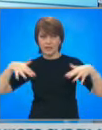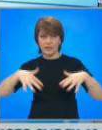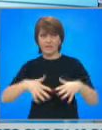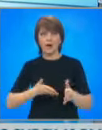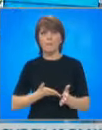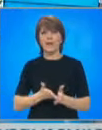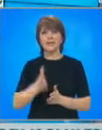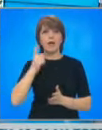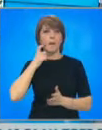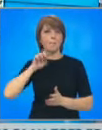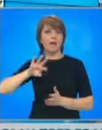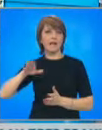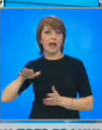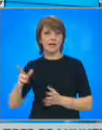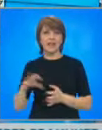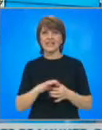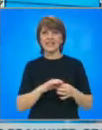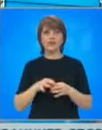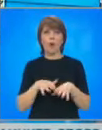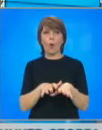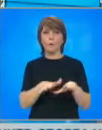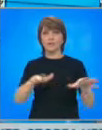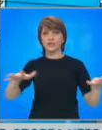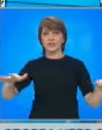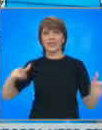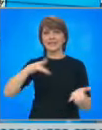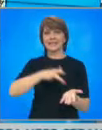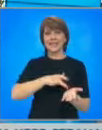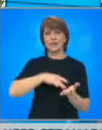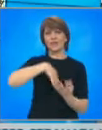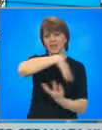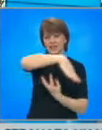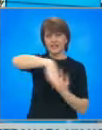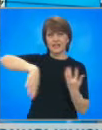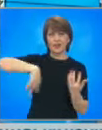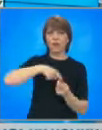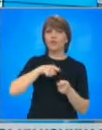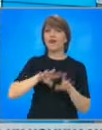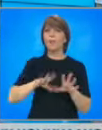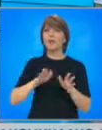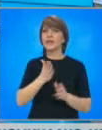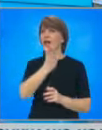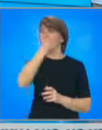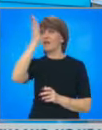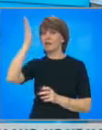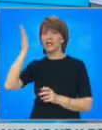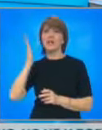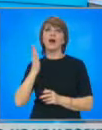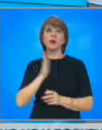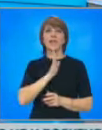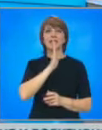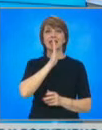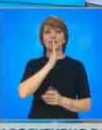Балканите. Той е свързан с обширен многоцентров циклон, който определя времето в северната половина от Европа.